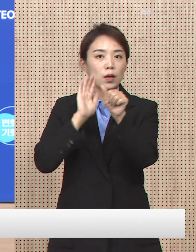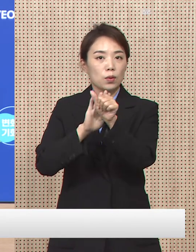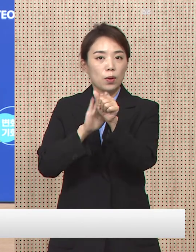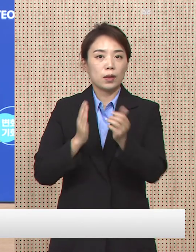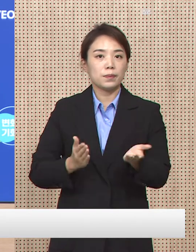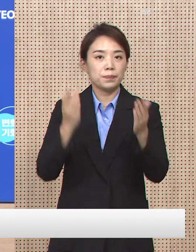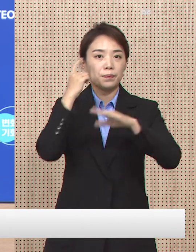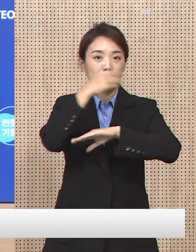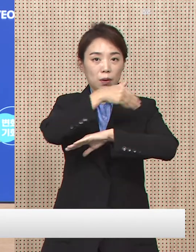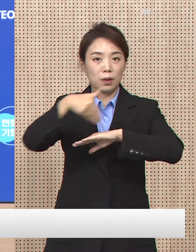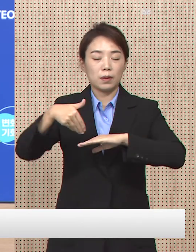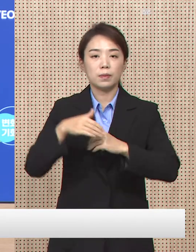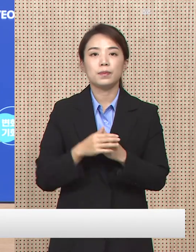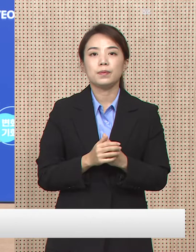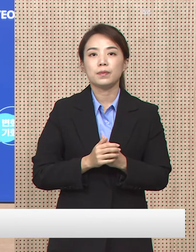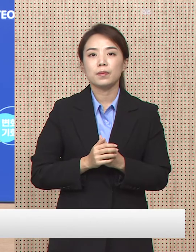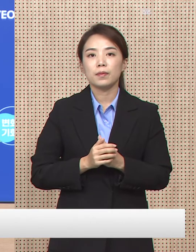예정입니다.